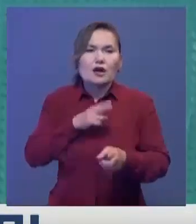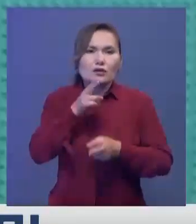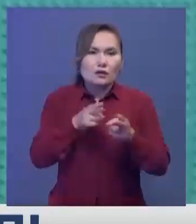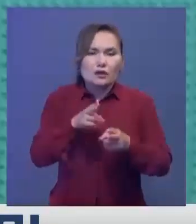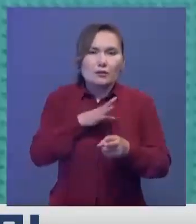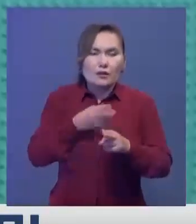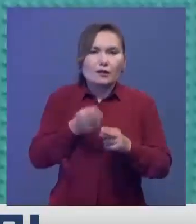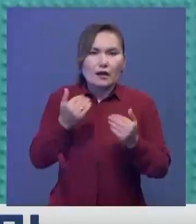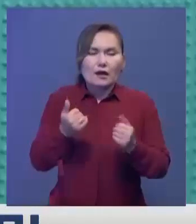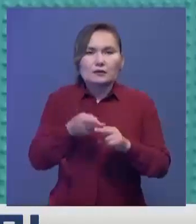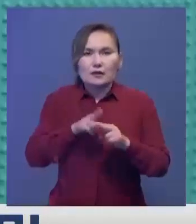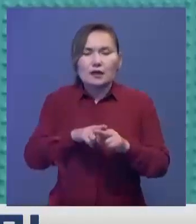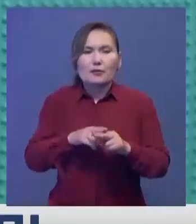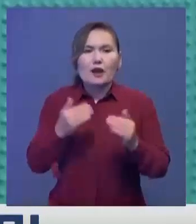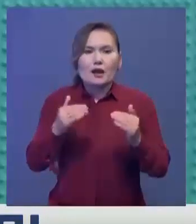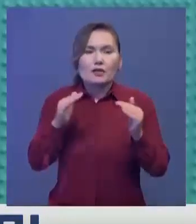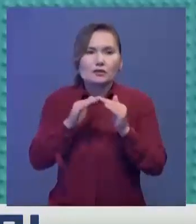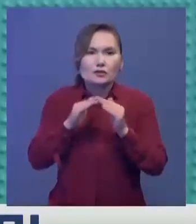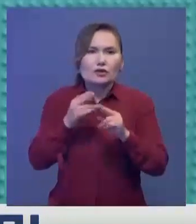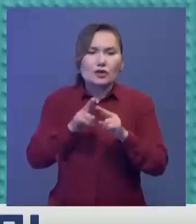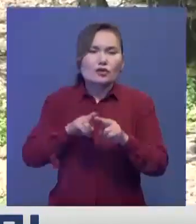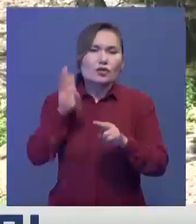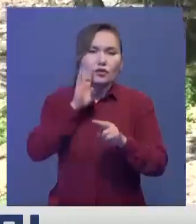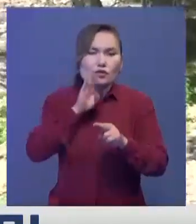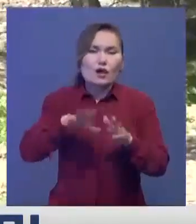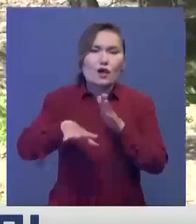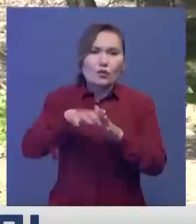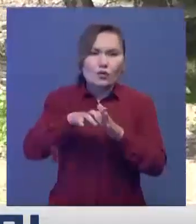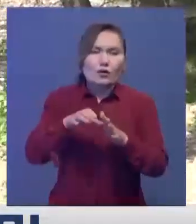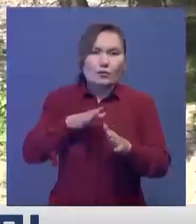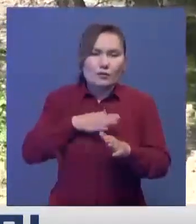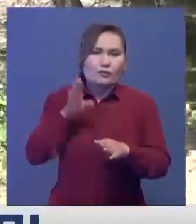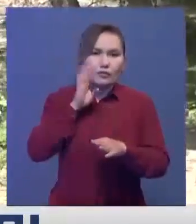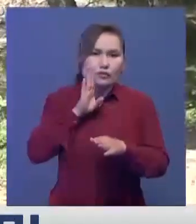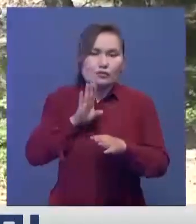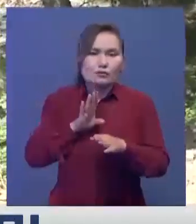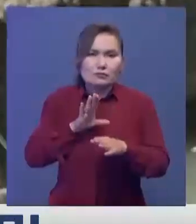мен әкеліп тұрдалайда. Менің үмдек қадымғы құдықта бар. Суды уақытша судан алатырдық.